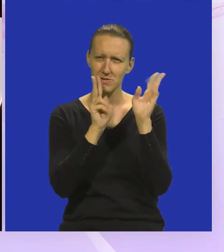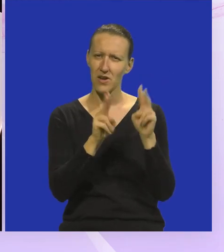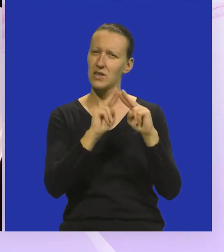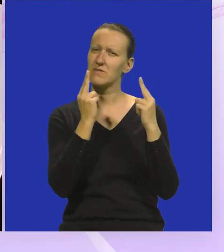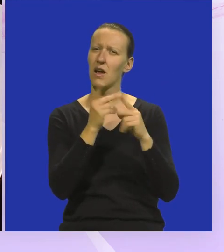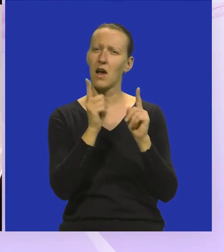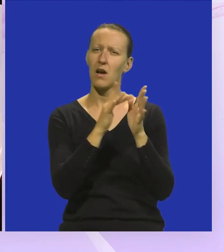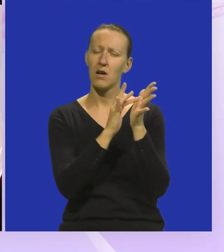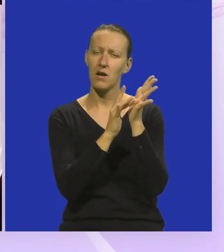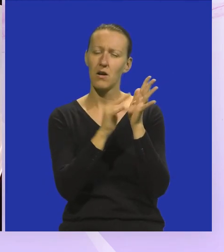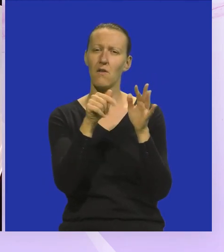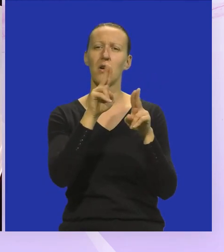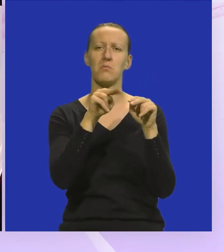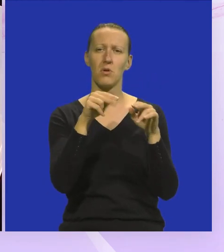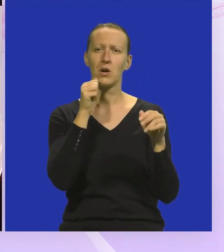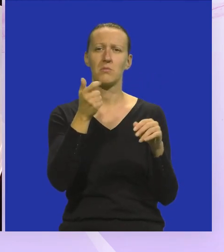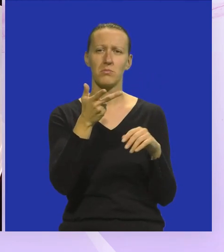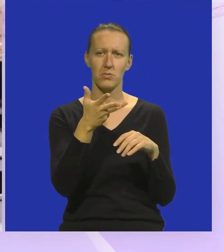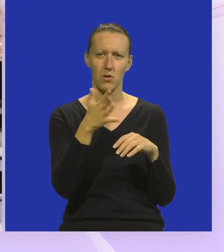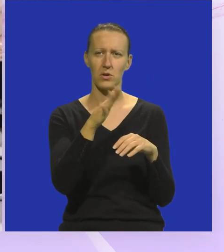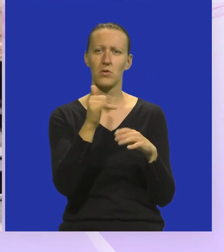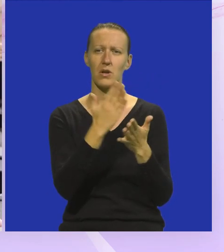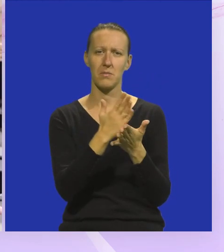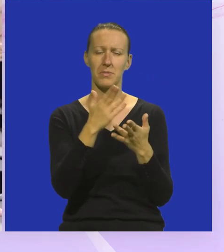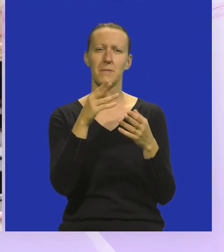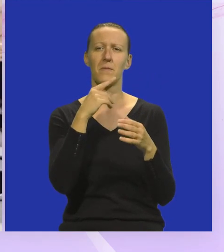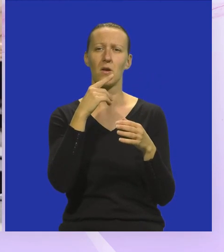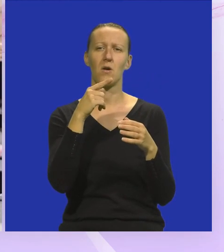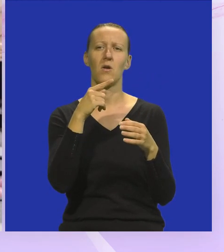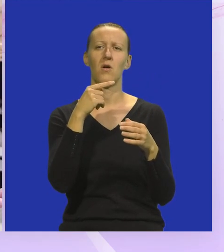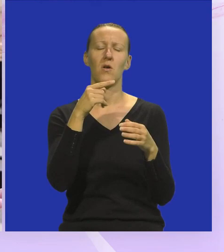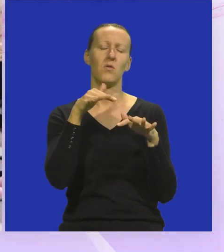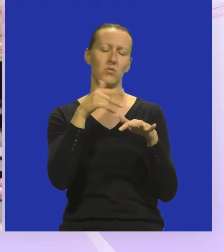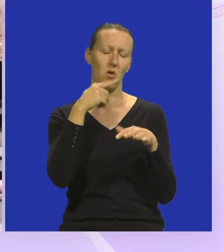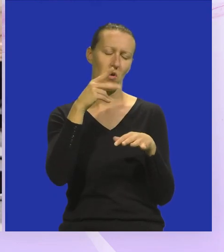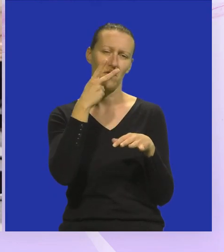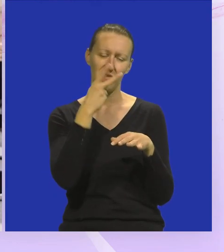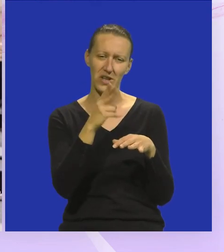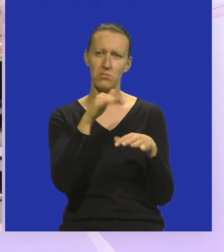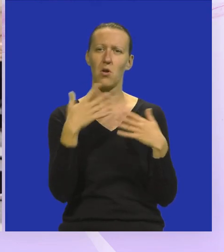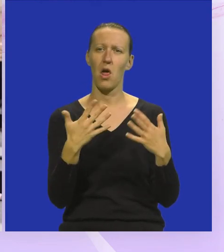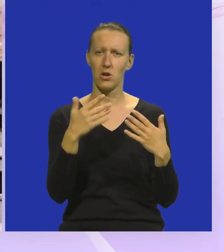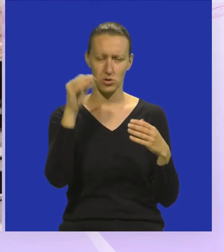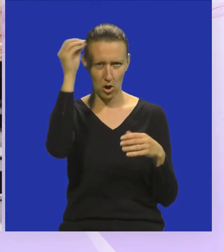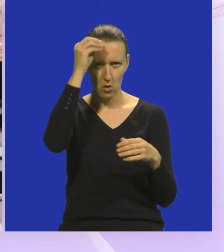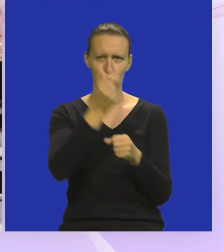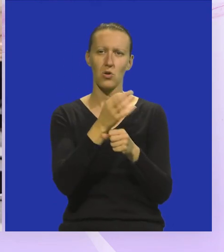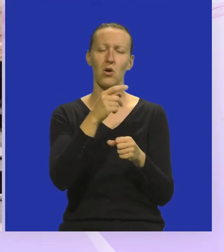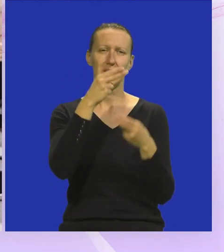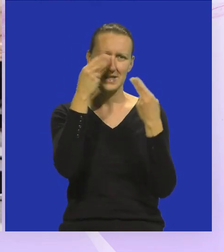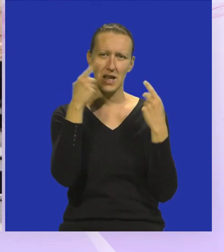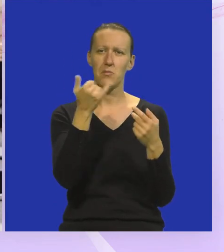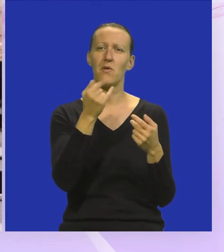stvarnom svijetu izgleda. Ovdje su sa bojama i brojkama, tako da bi videći čovjek puno lakše naučio, dok